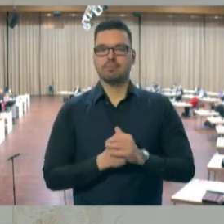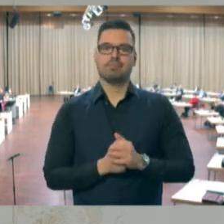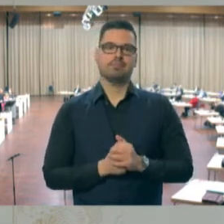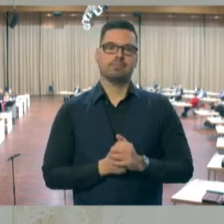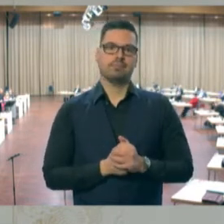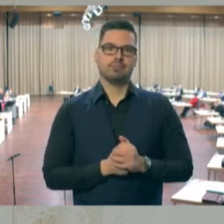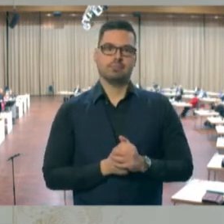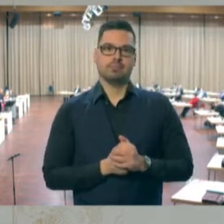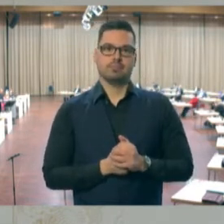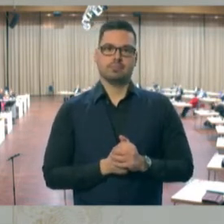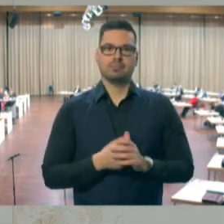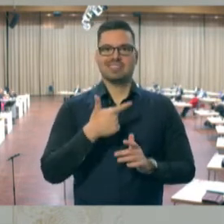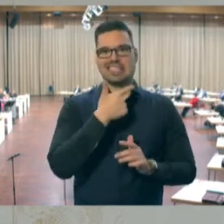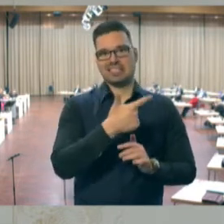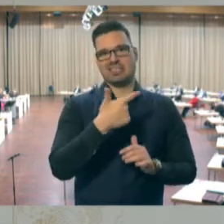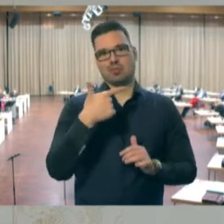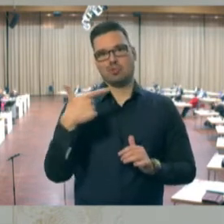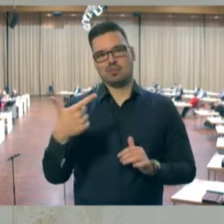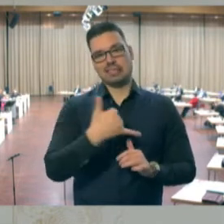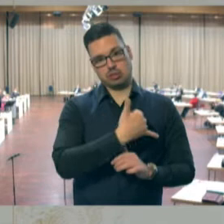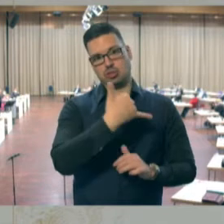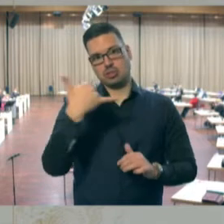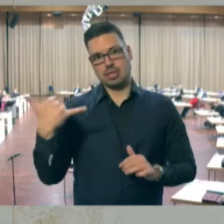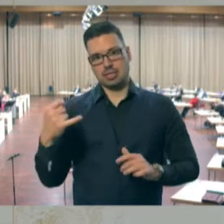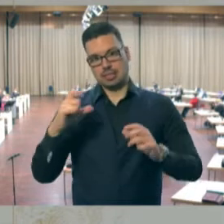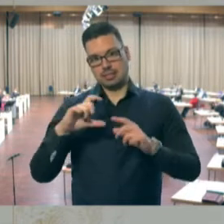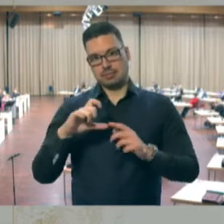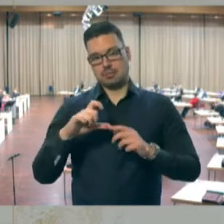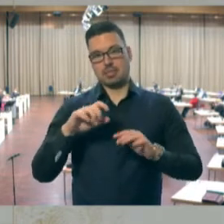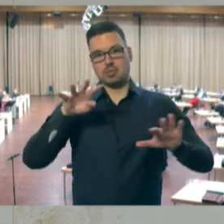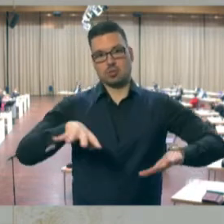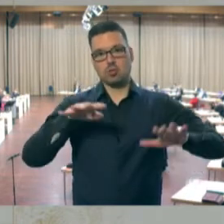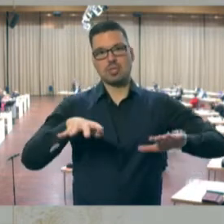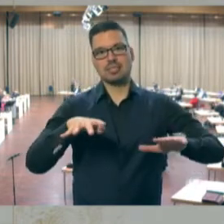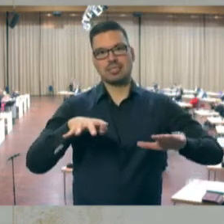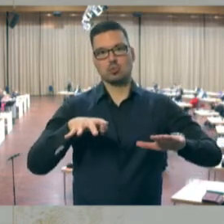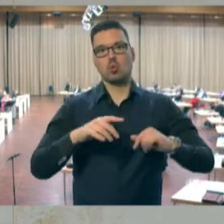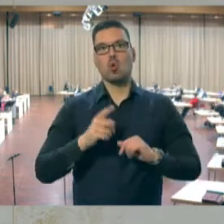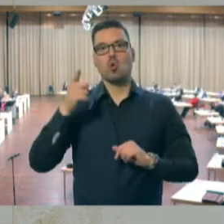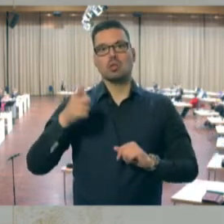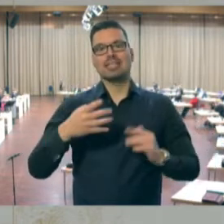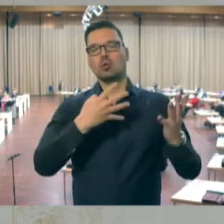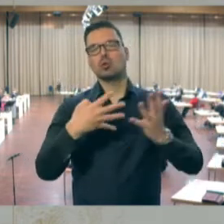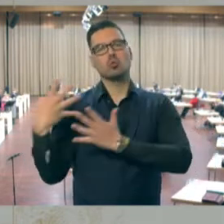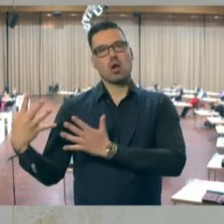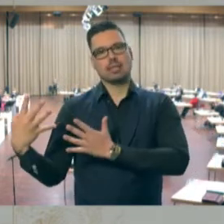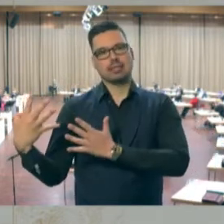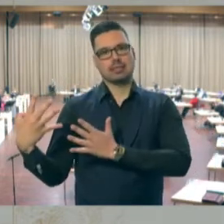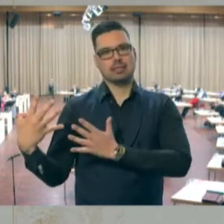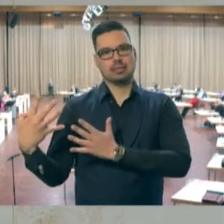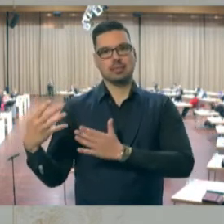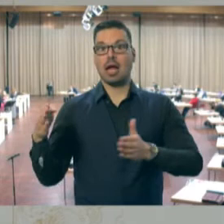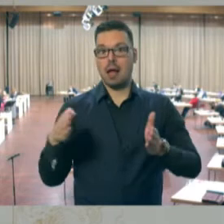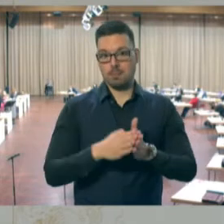Beinahe 22 Jahre seit September 1999 durfte ich als